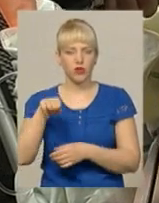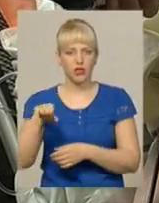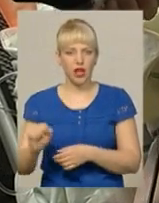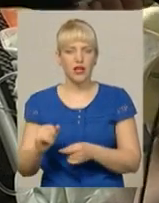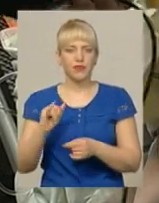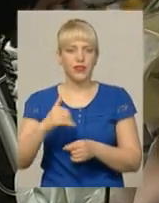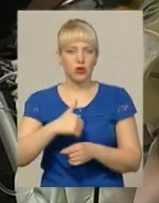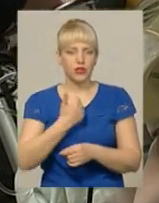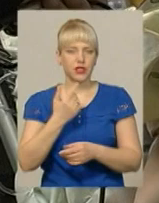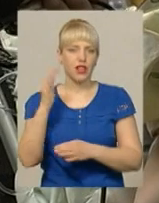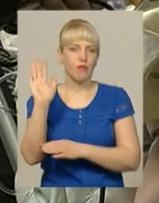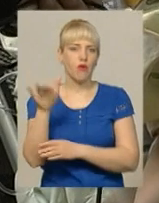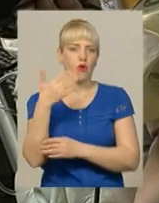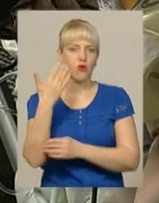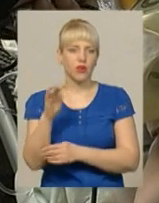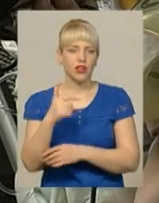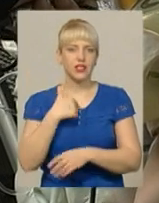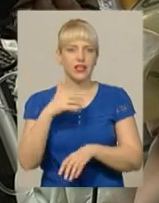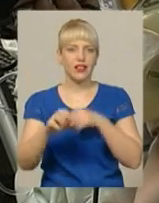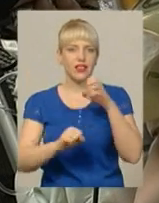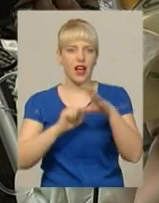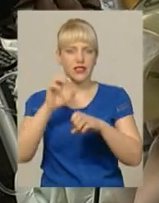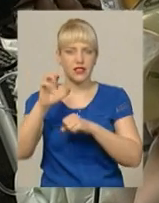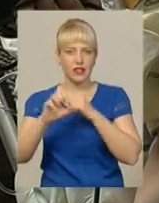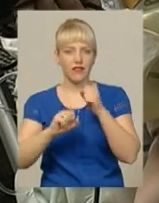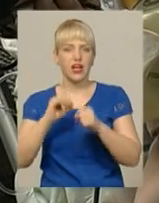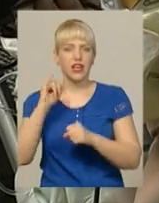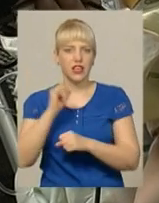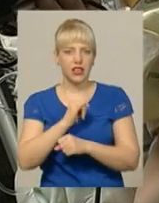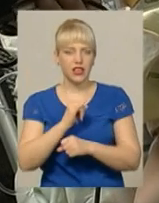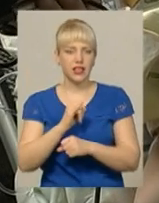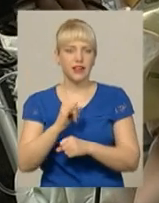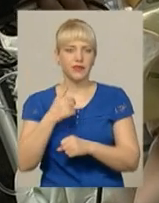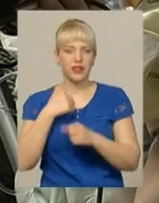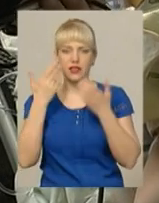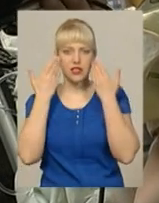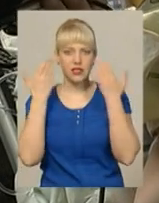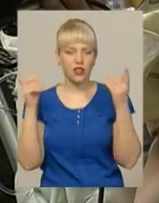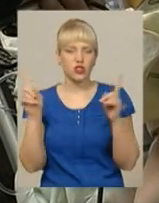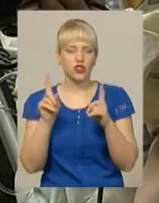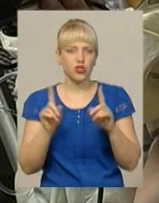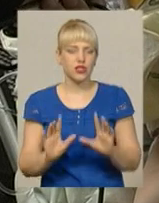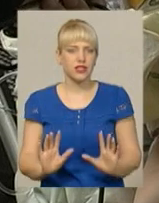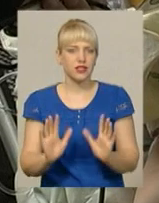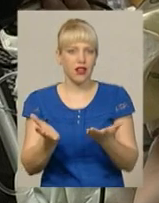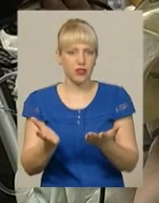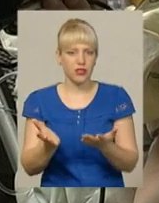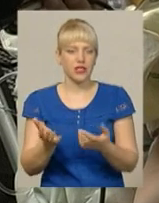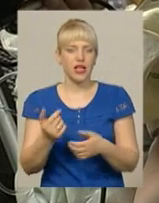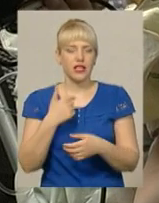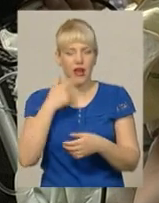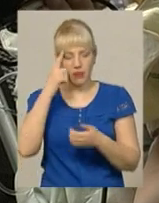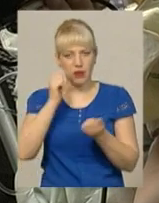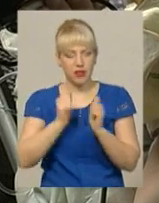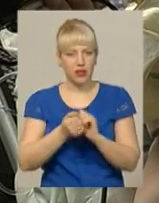Хотіли погуляти. Я лазив, і я не знаю, що тоді сталося, то напевню